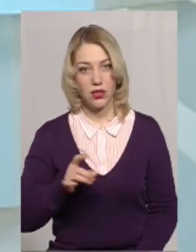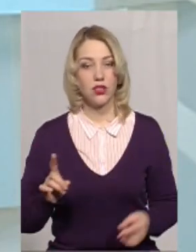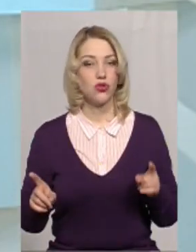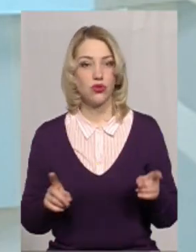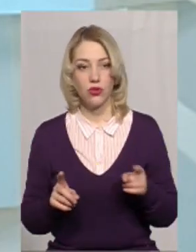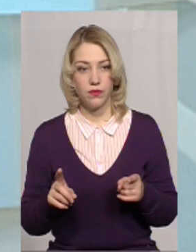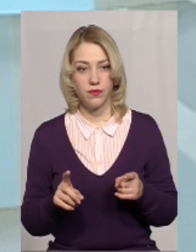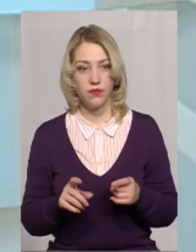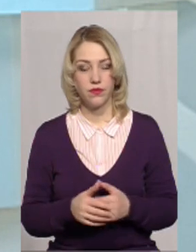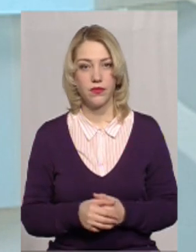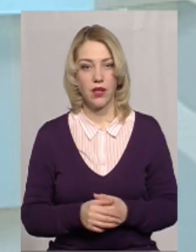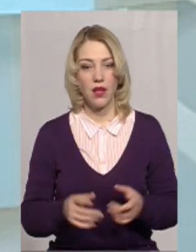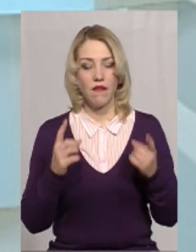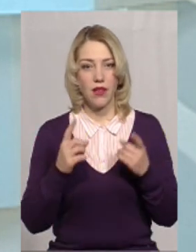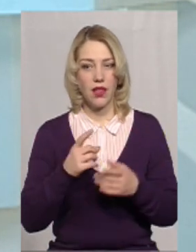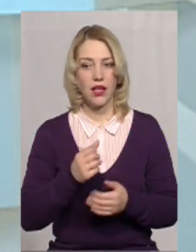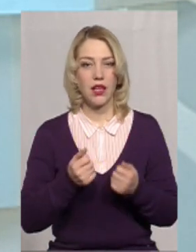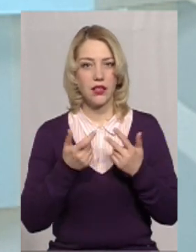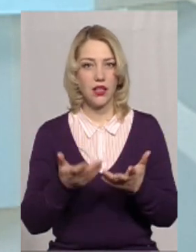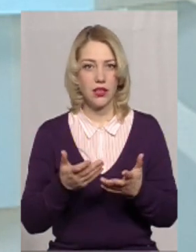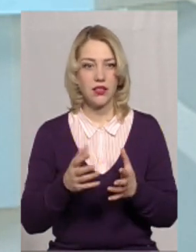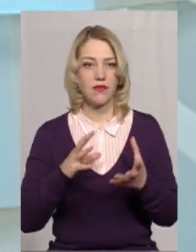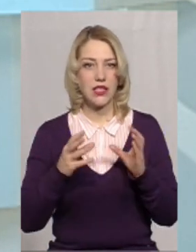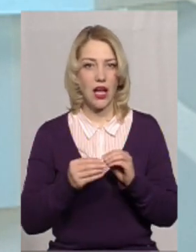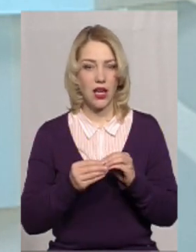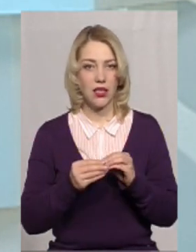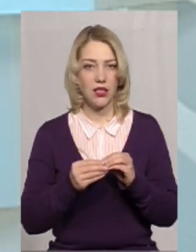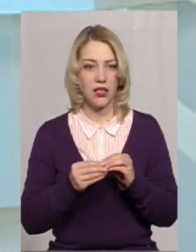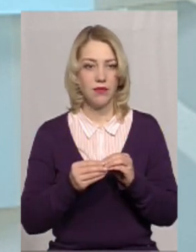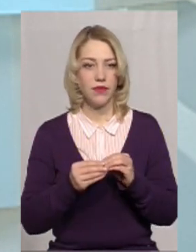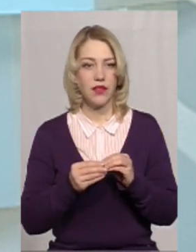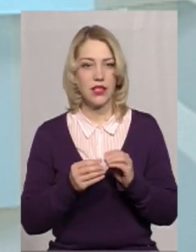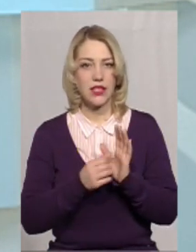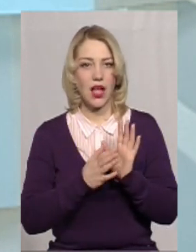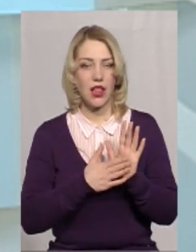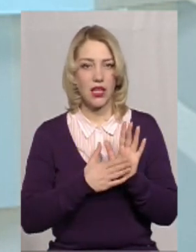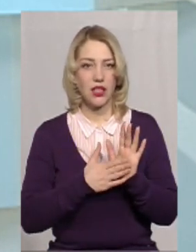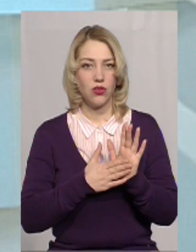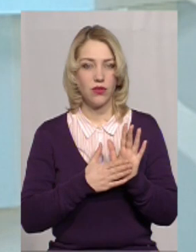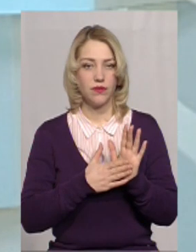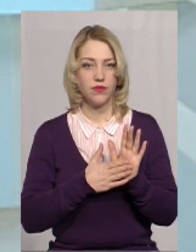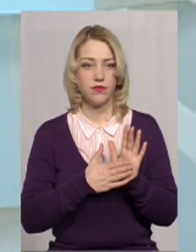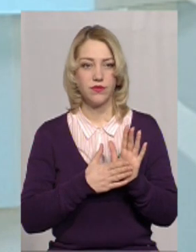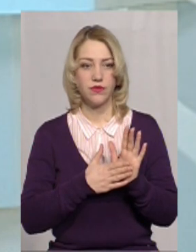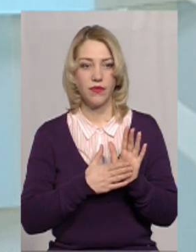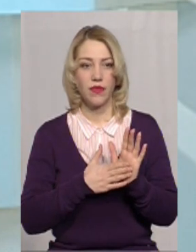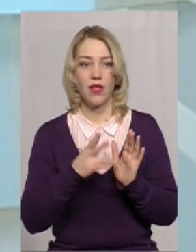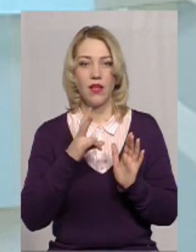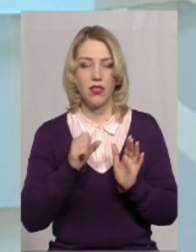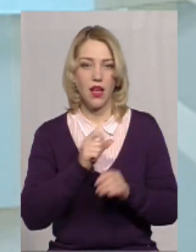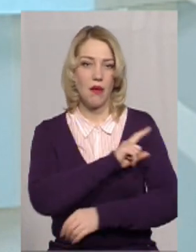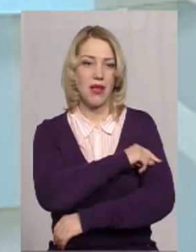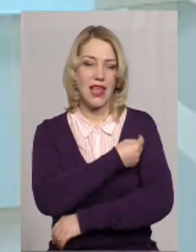велика кількість взагалі закладено, скажімо так, на